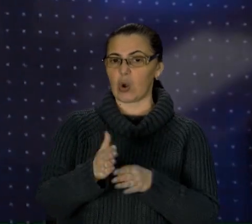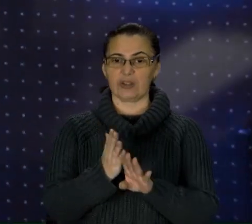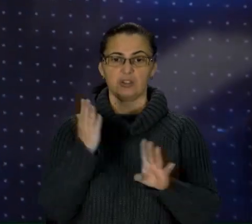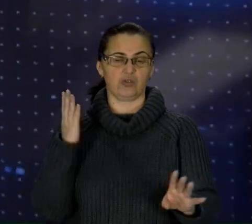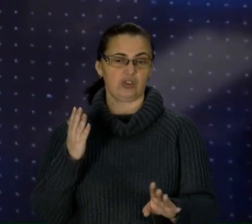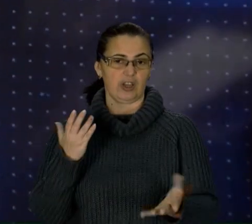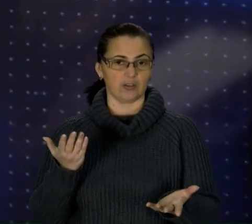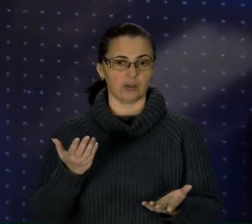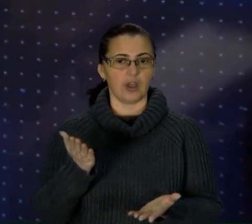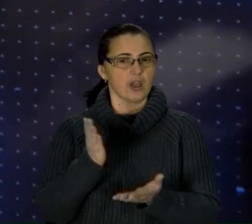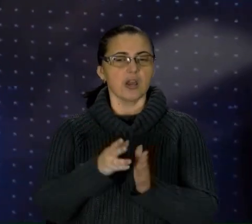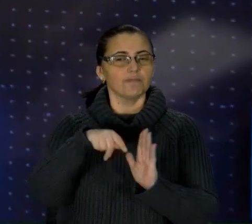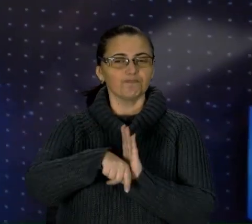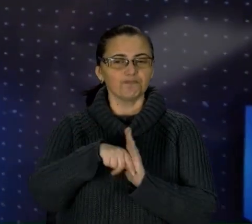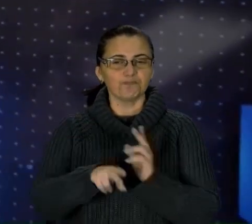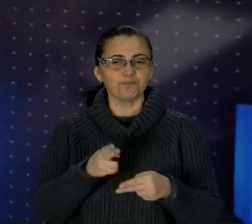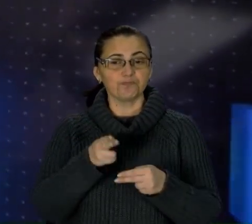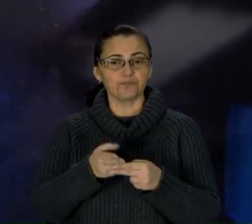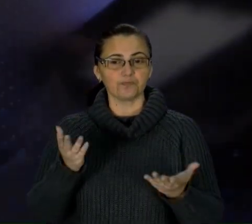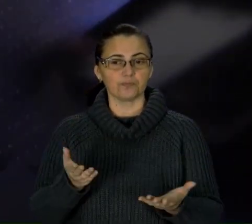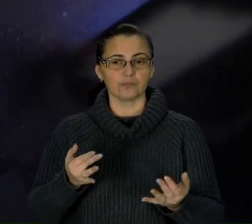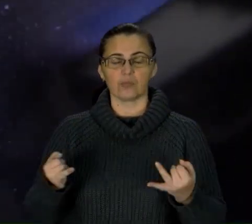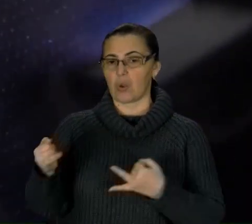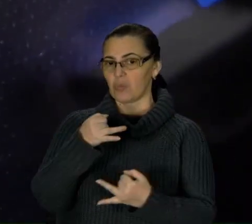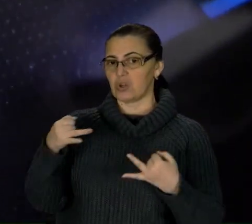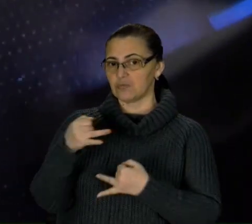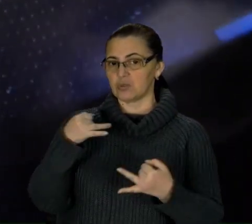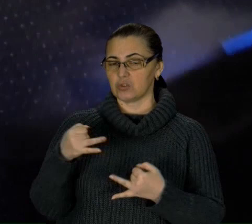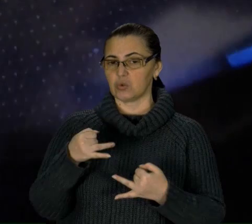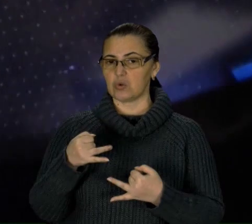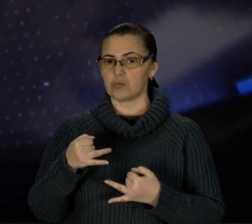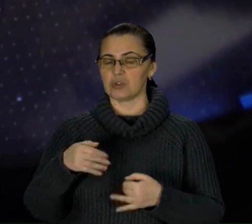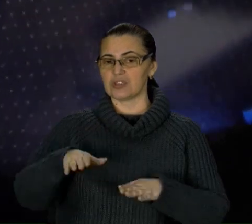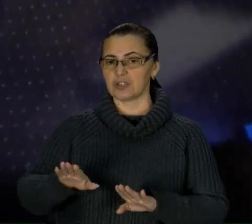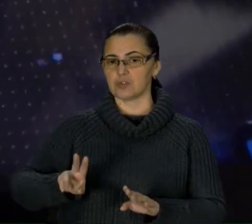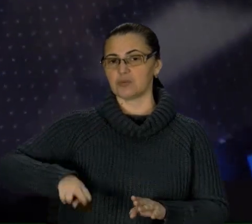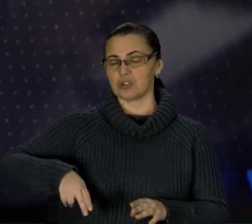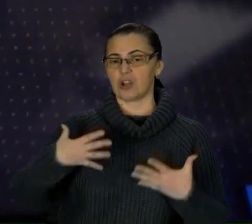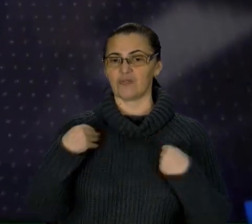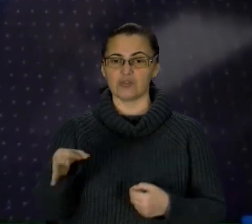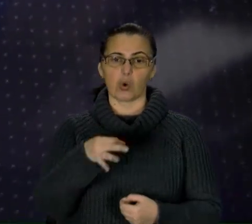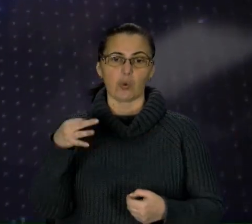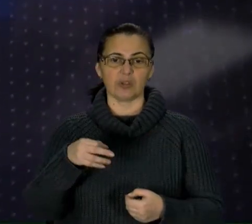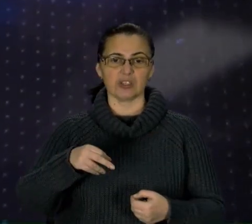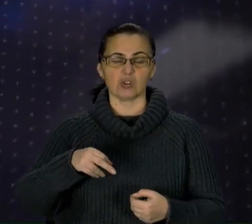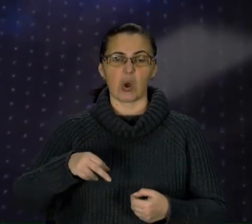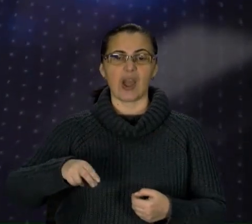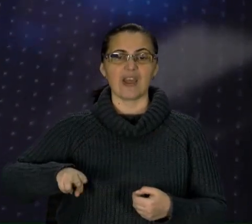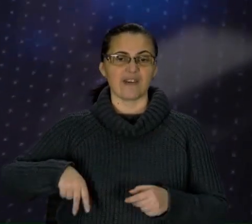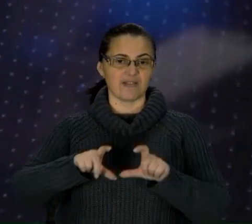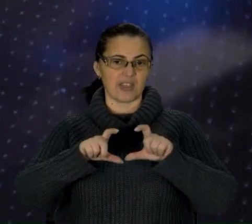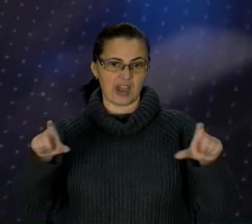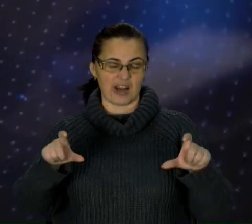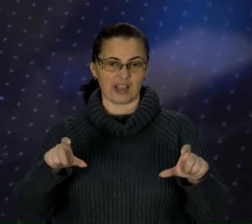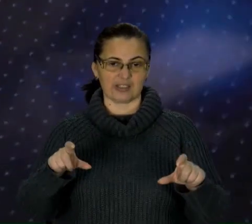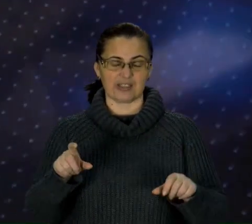є підводні камені? Про це спілкуємось розлогіше із заступником директора Львівської обласної дирекції одного з банків, який бере участь у цій